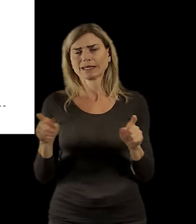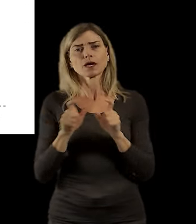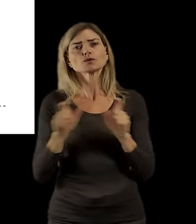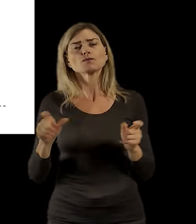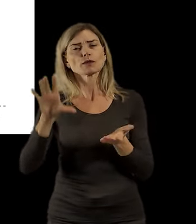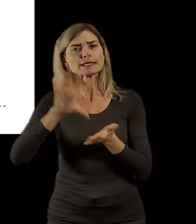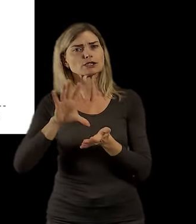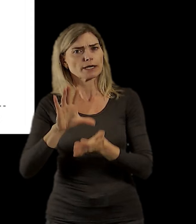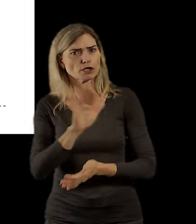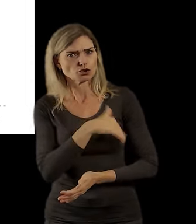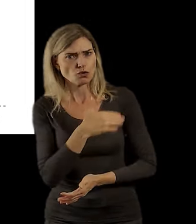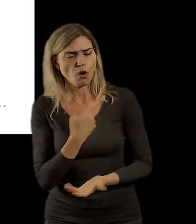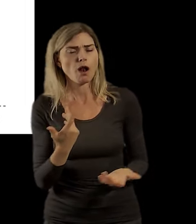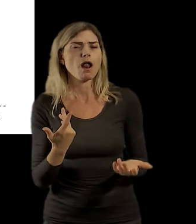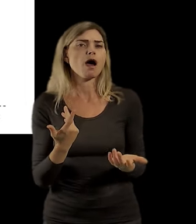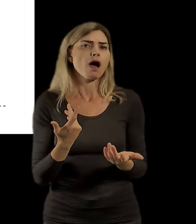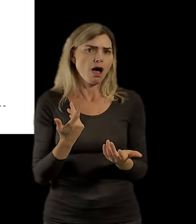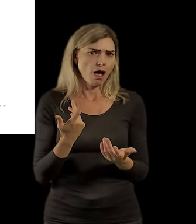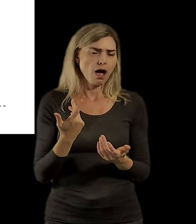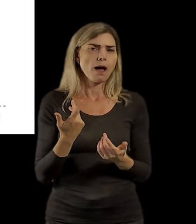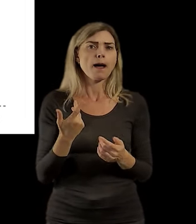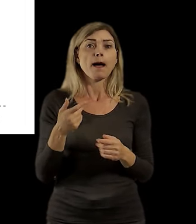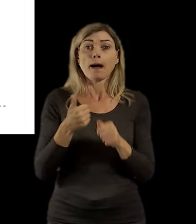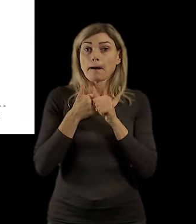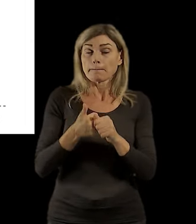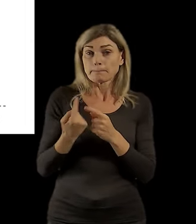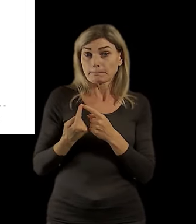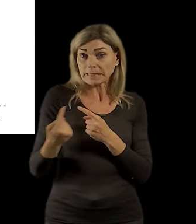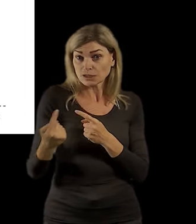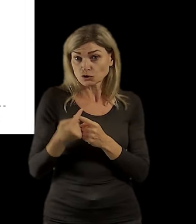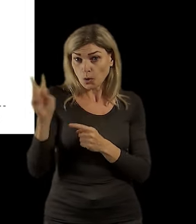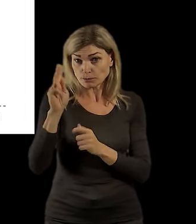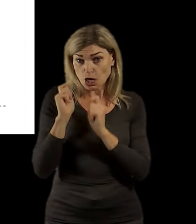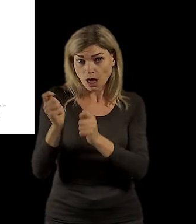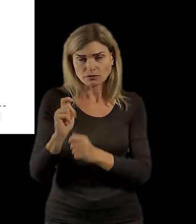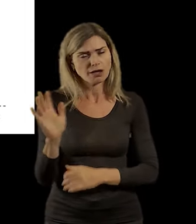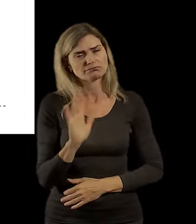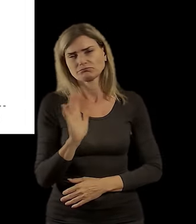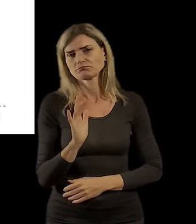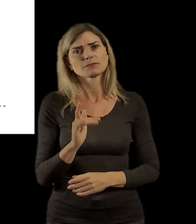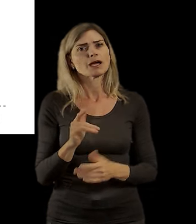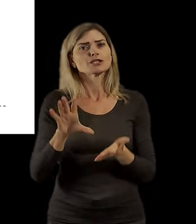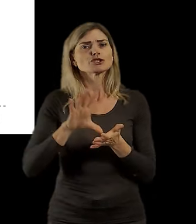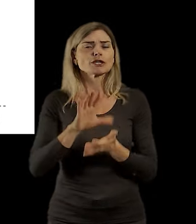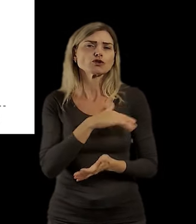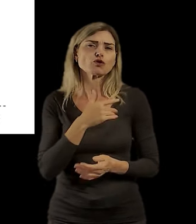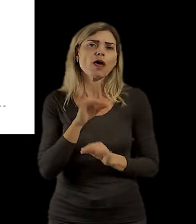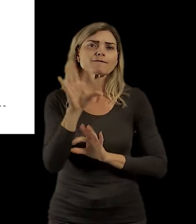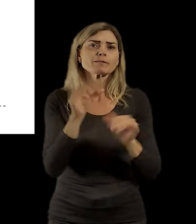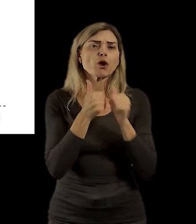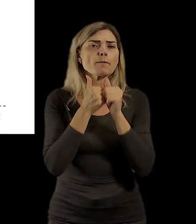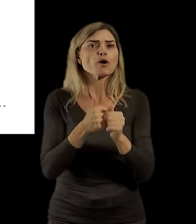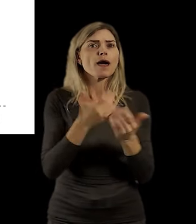nepředpokládáme, že děti budou dojíždět do té nejbližší školy. Ta střední škola se vybírá především na základě